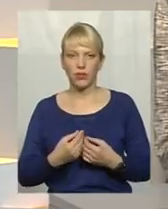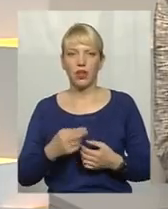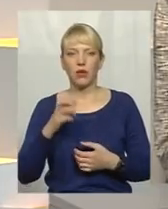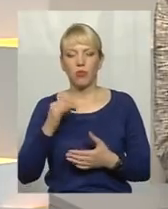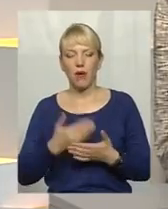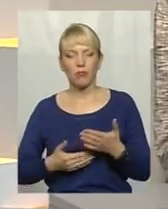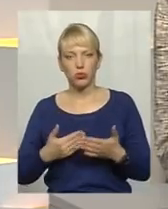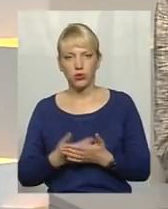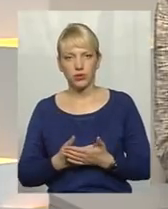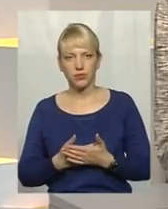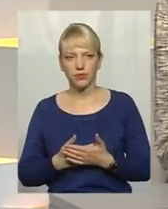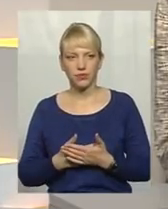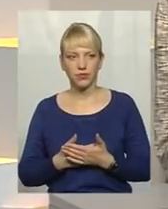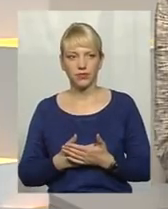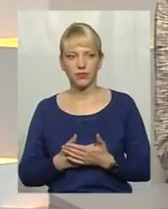мабуть,